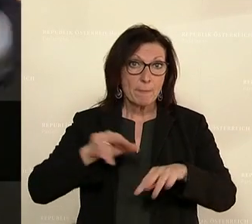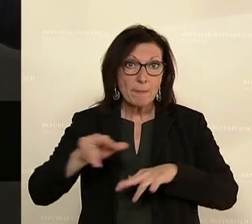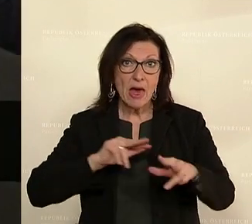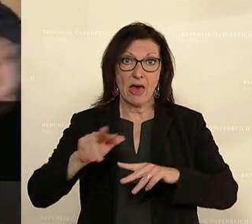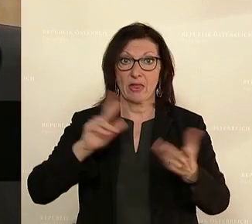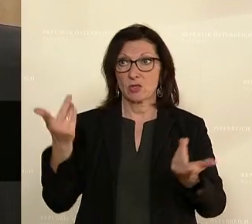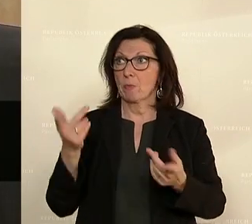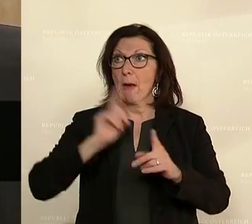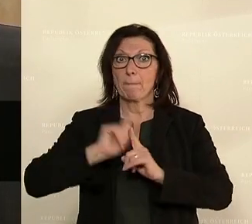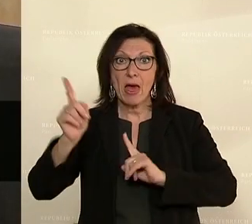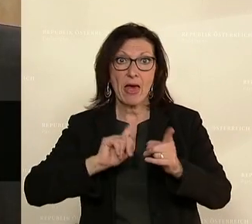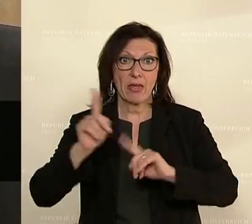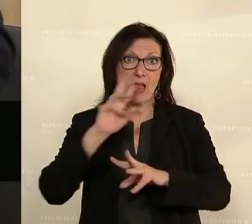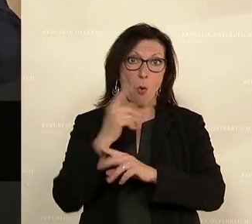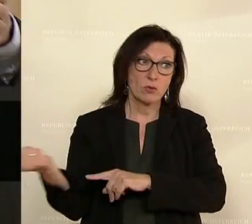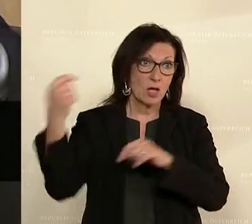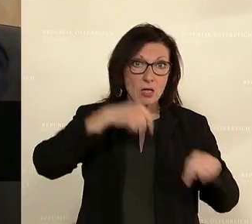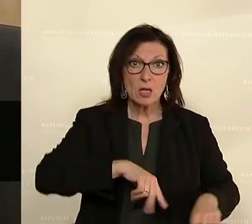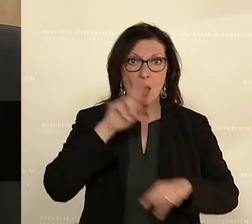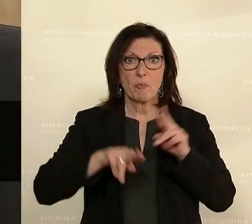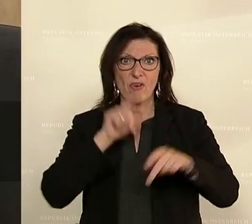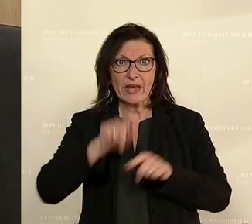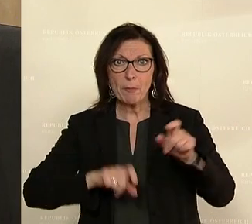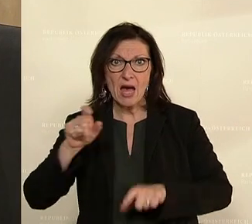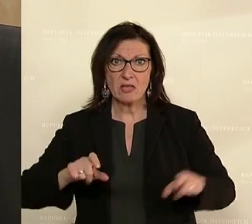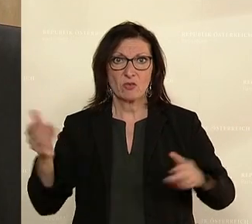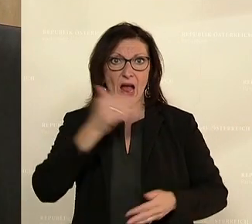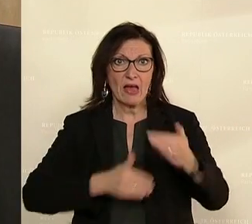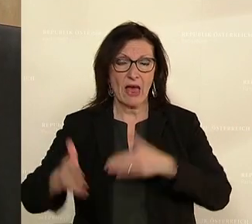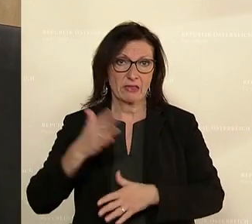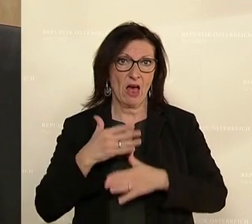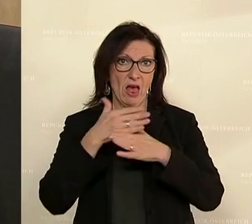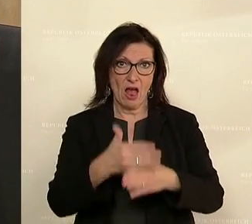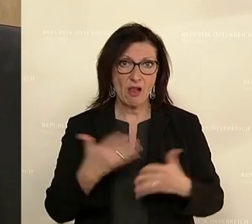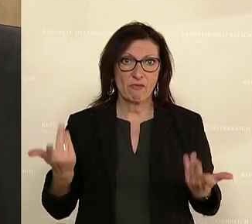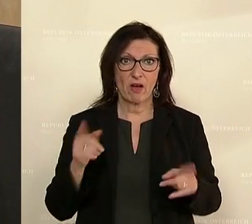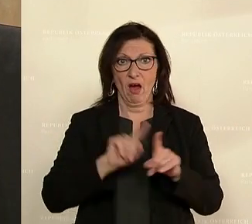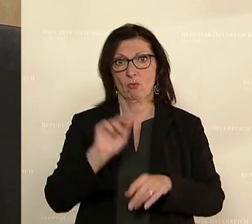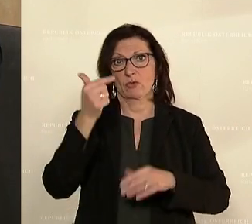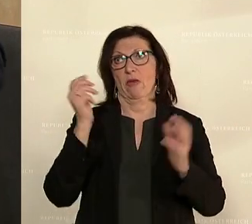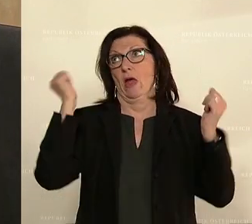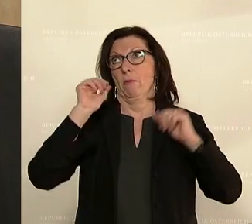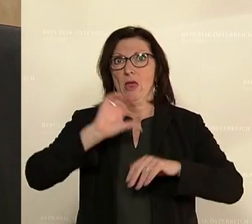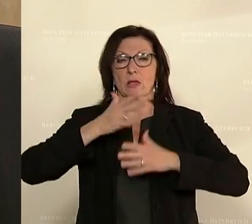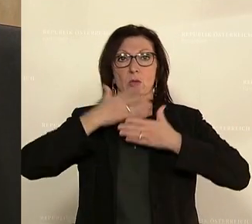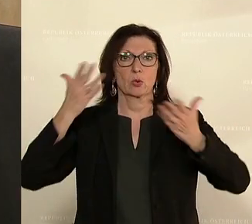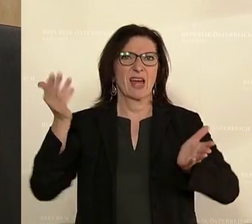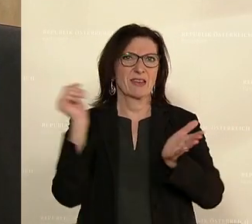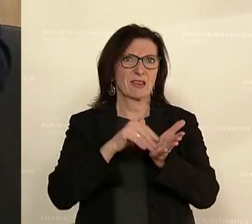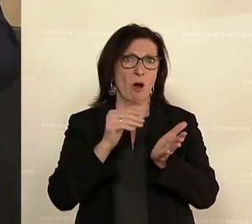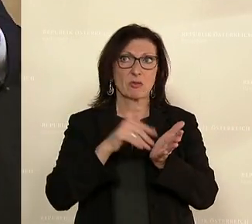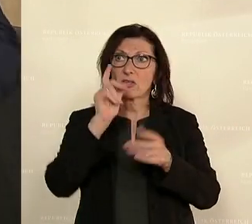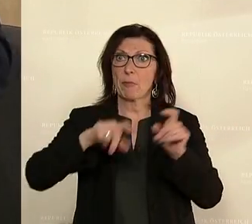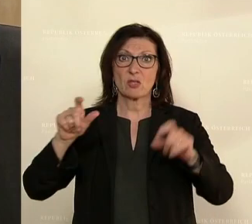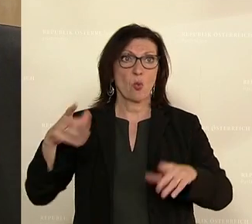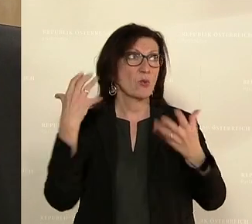Erntehilfe, Pflegepersonal, die größte Repatriierungsaktion, auch wieder in der Zweiten Republik, wir Tausende sicher nach Hause gebracht